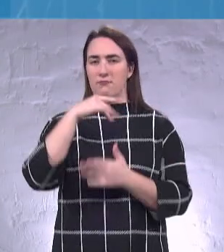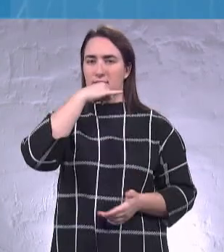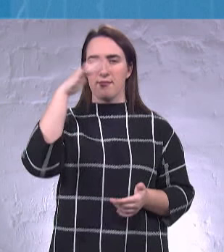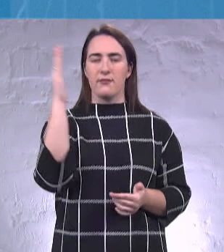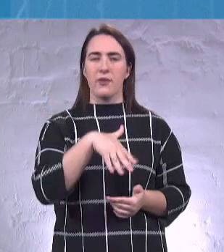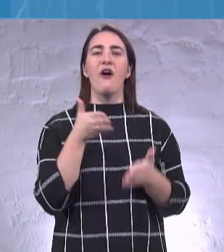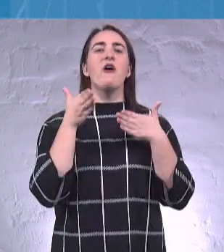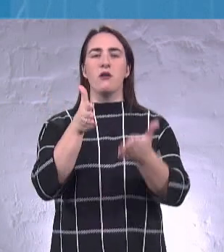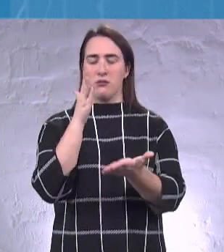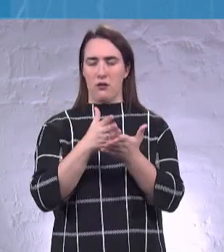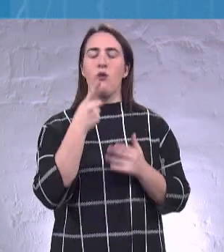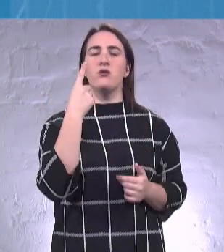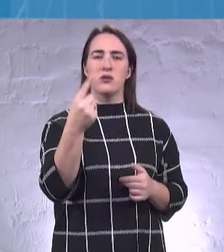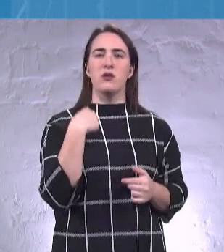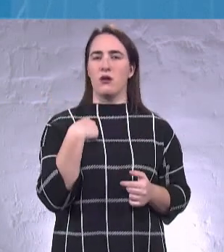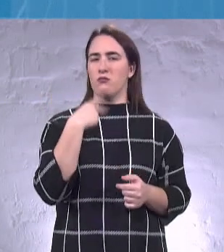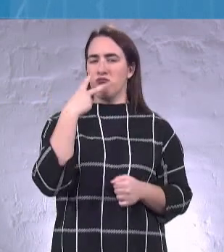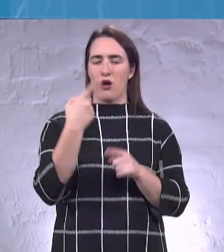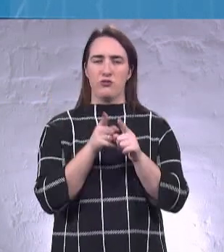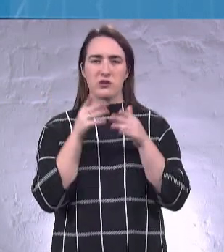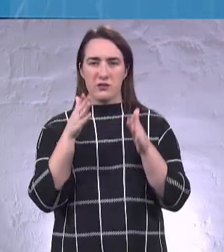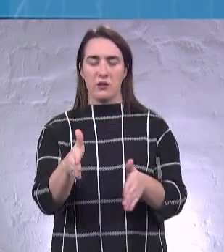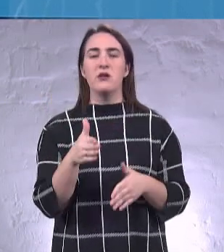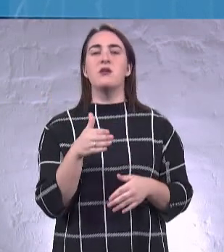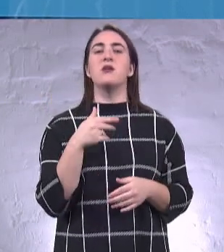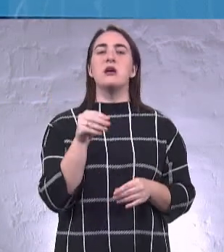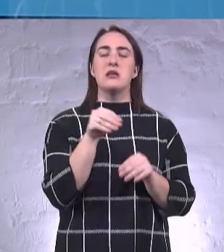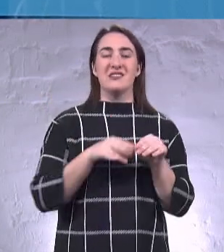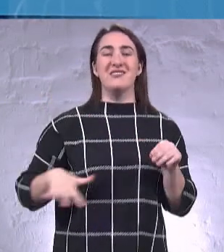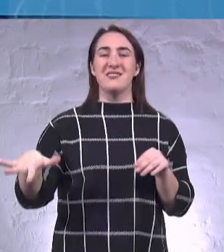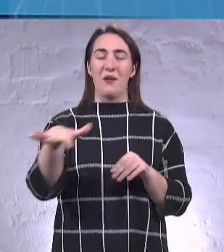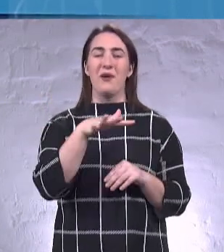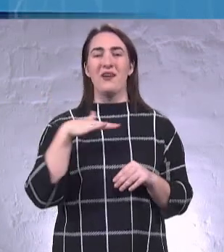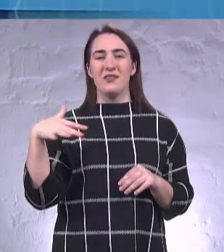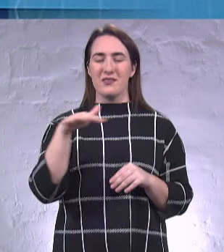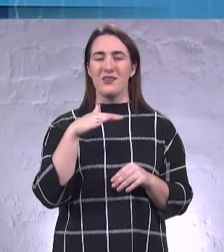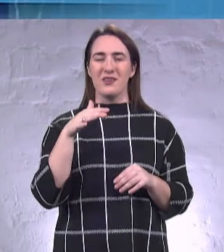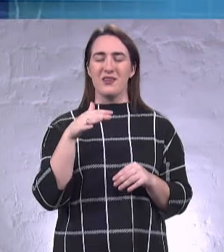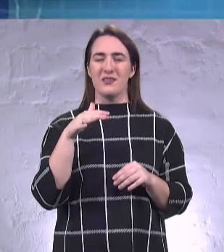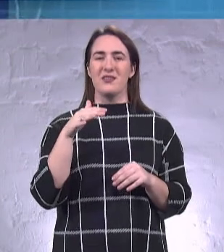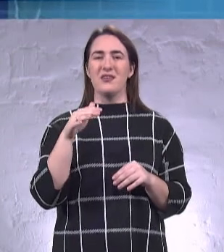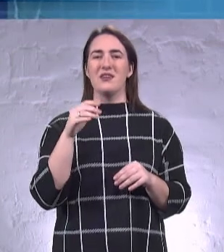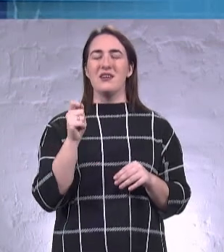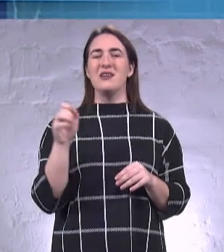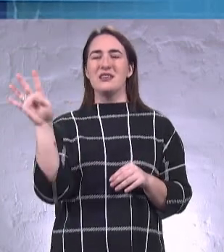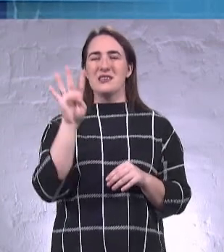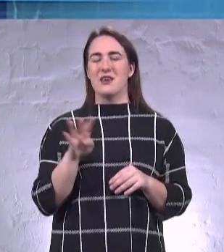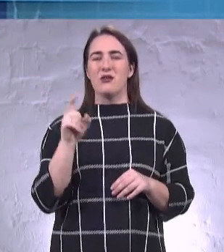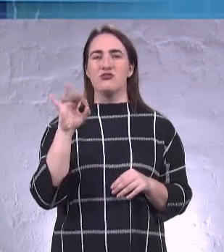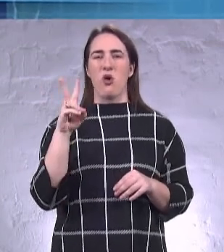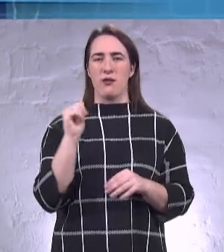Вихід є один. Я бачу цей вихід. Вивезти земельні стосунки із сірої і тяньової зони.